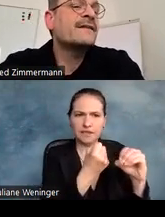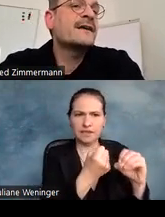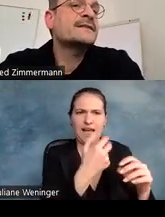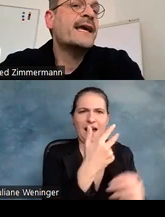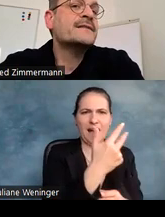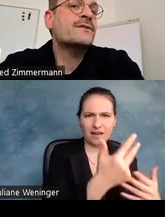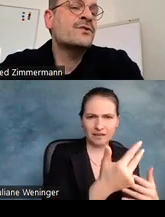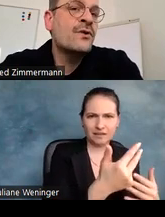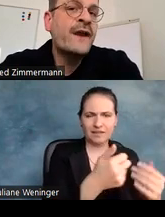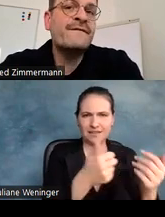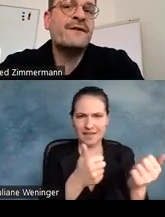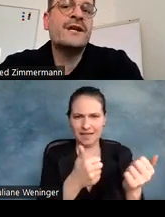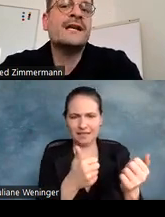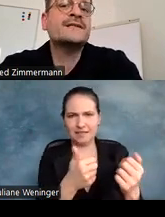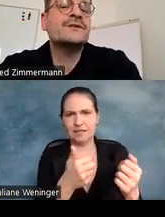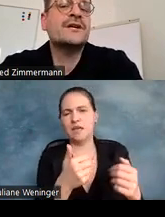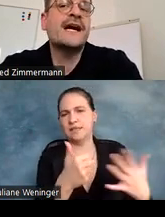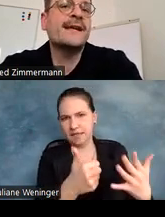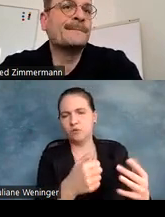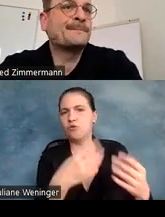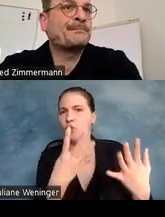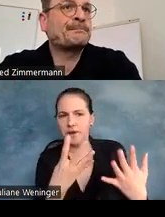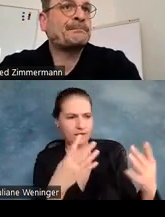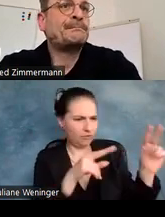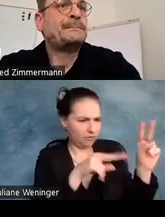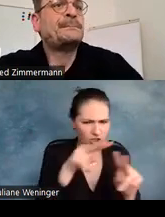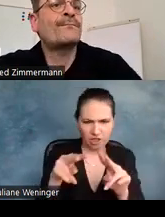8, 6 und 9 voneinander zu unterscheiden.